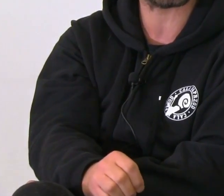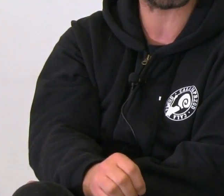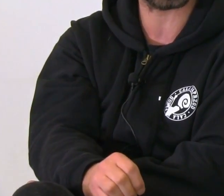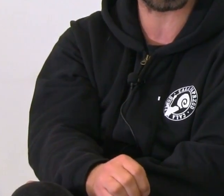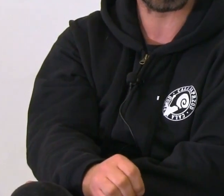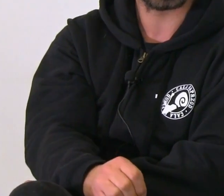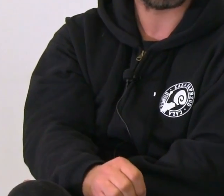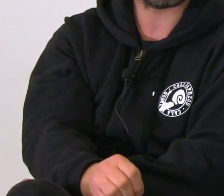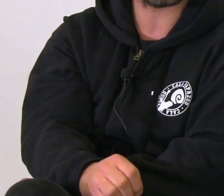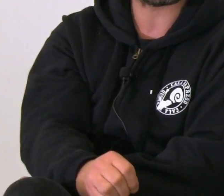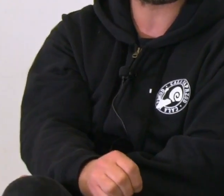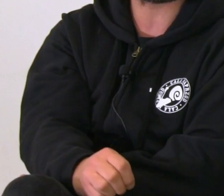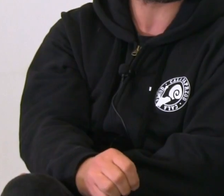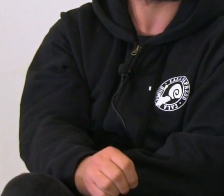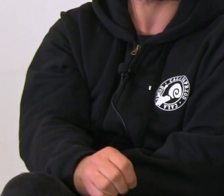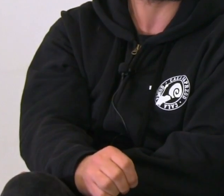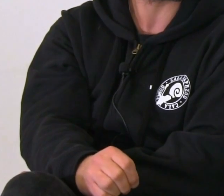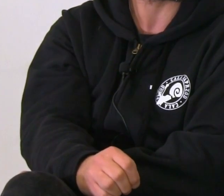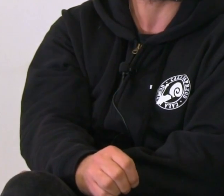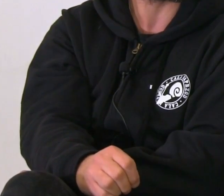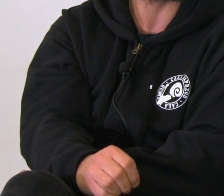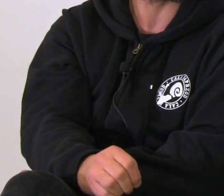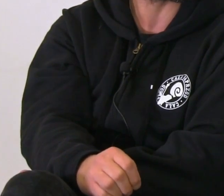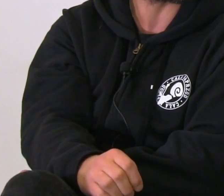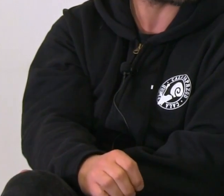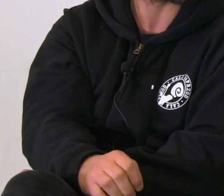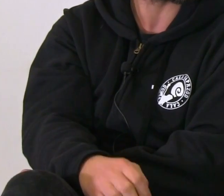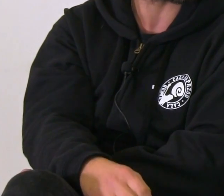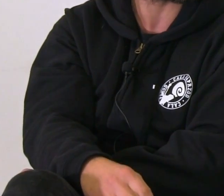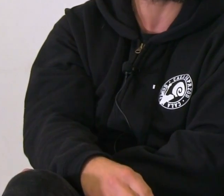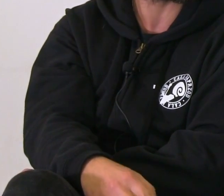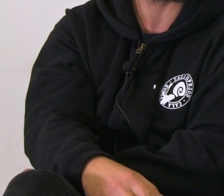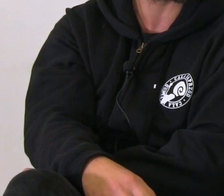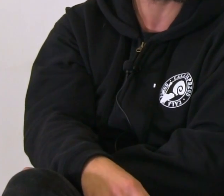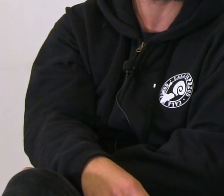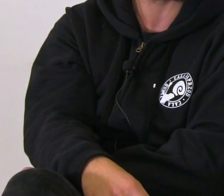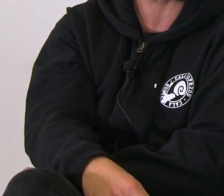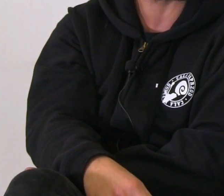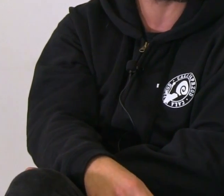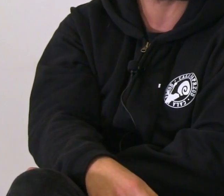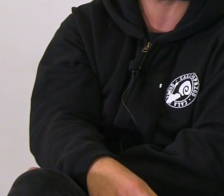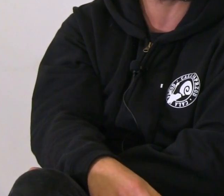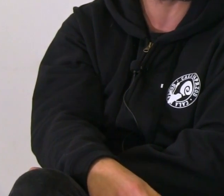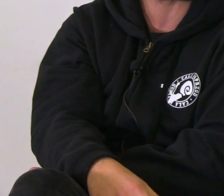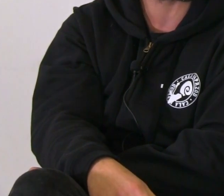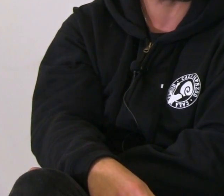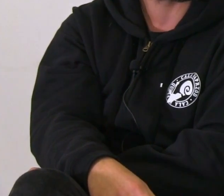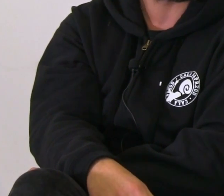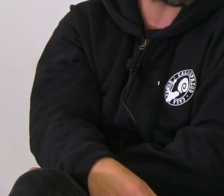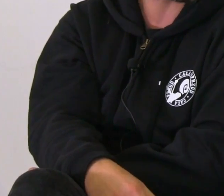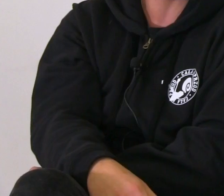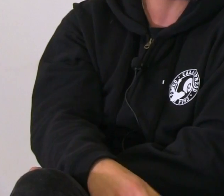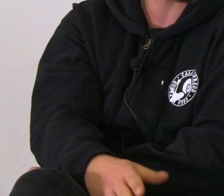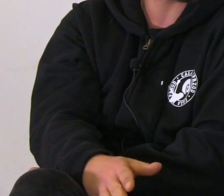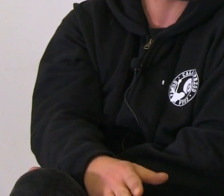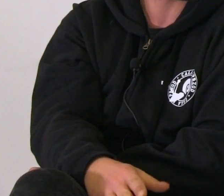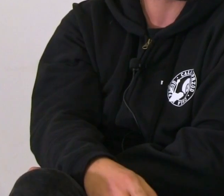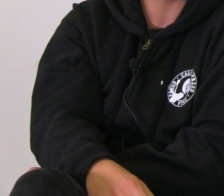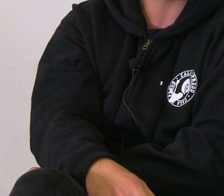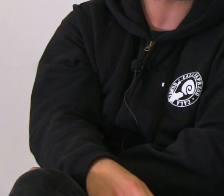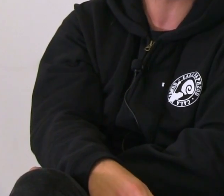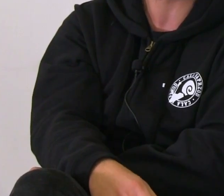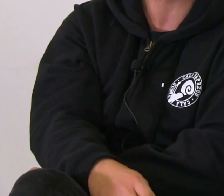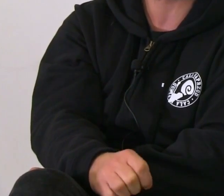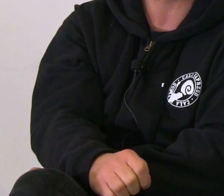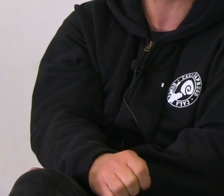Kozakiewicza, tej systemowej pomocy, która funkcjonuje i czegoś takiego, że można zrobić to samemu, oddolnie i że właśnie my to